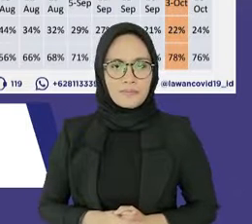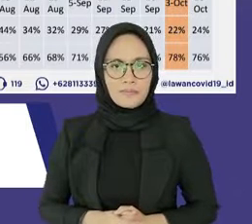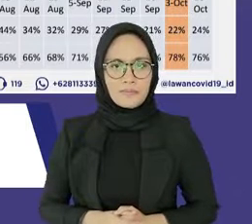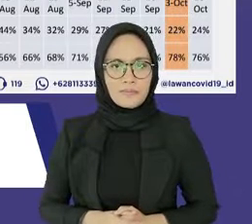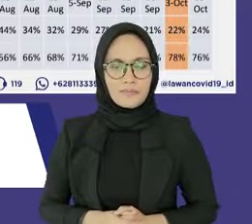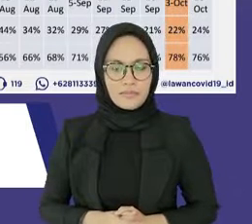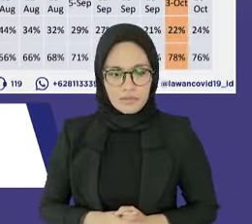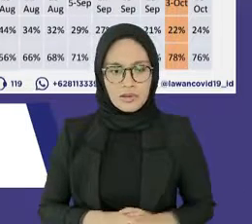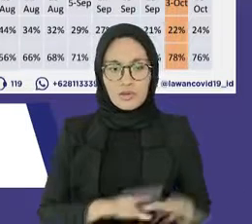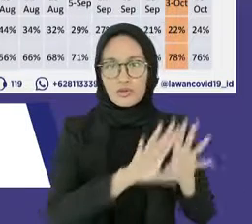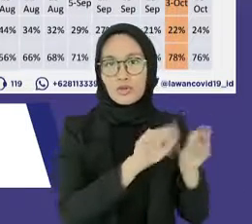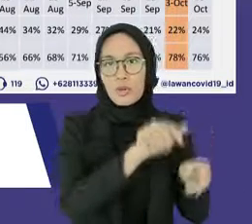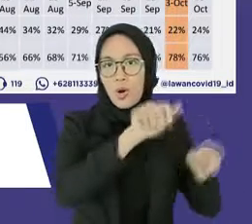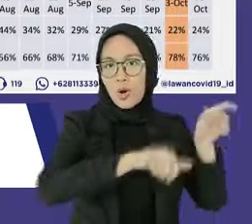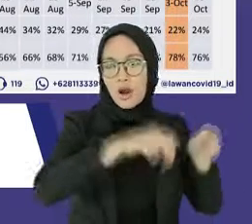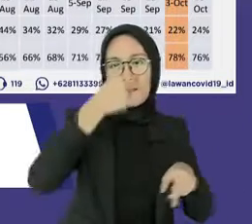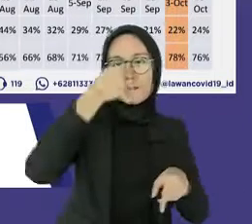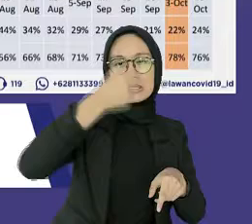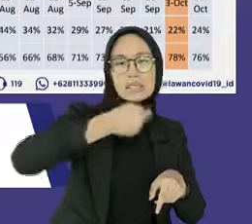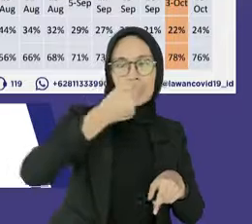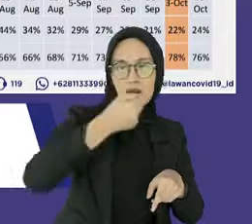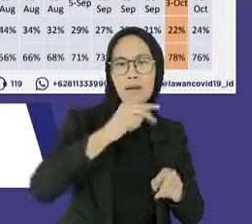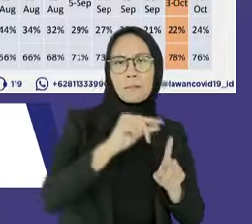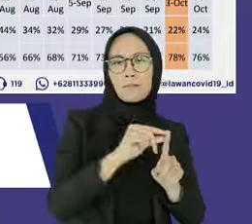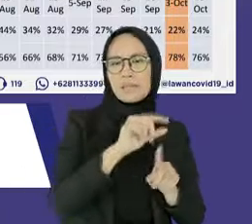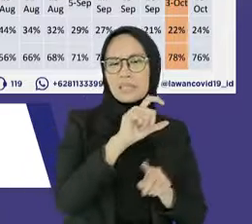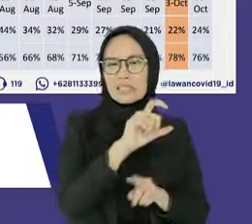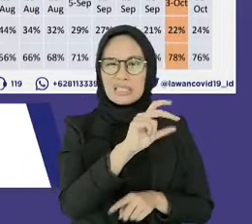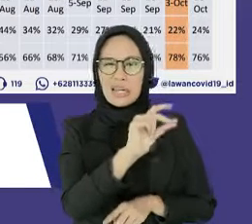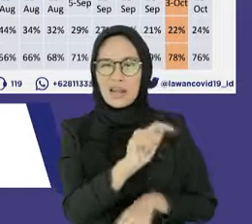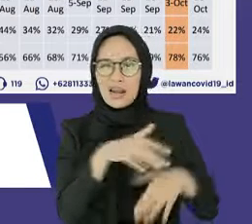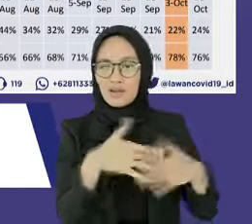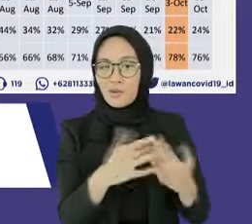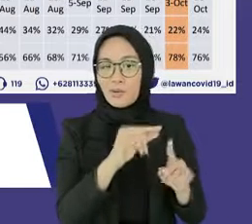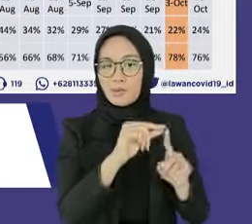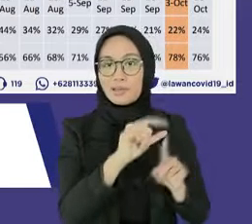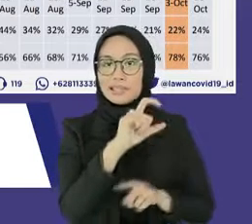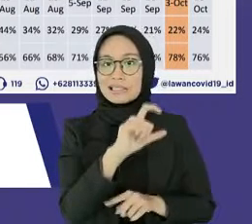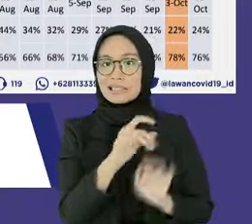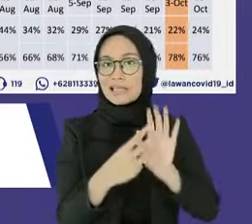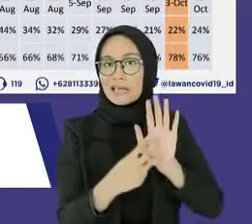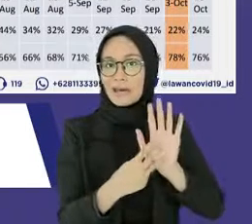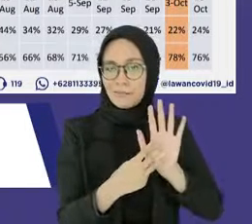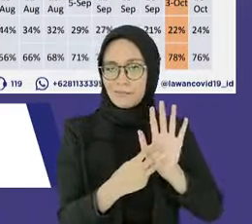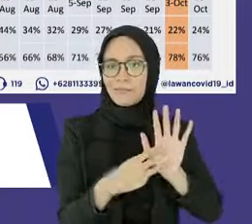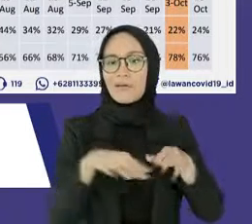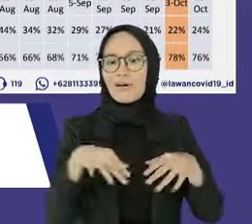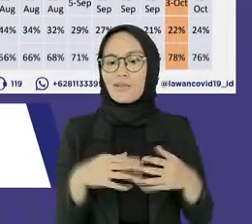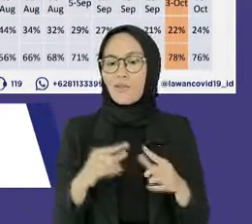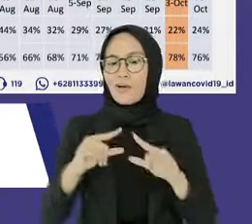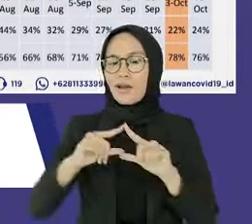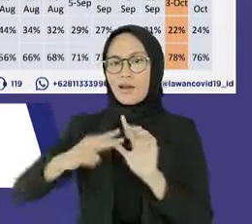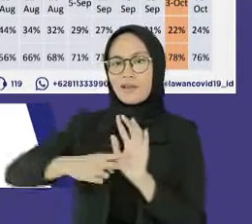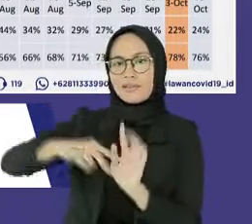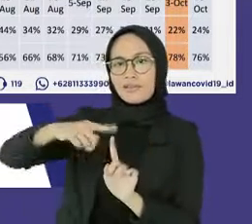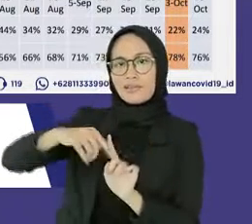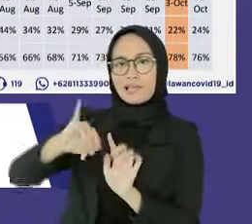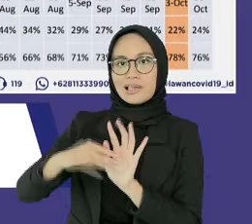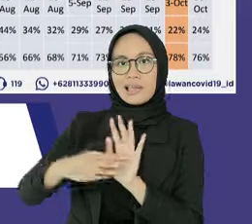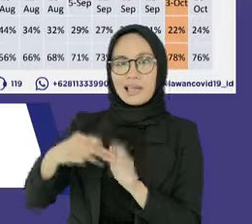diperiksa dengan PCR dan TCM maupun antigen fluktuatif seiring dengan berjalannya waktu.